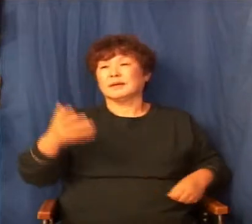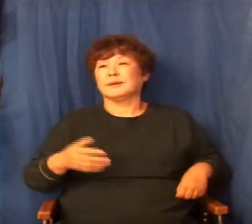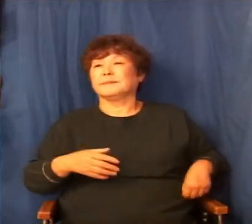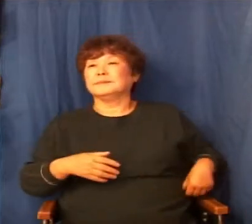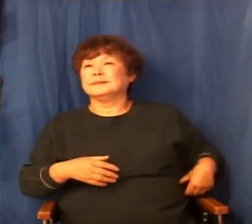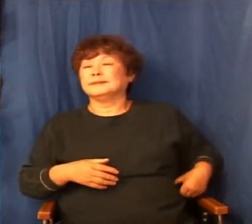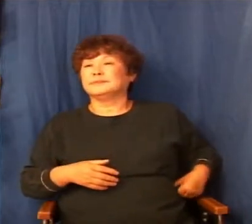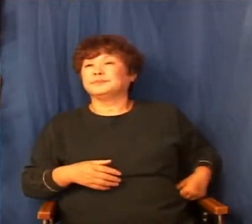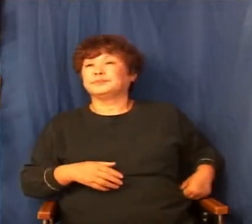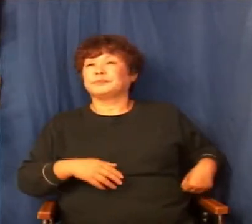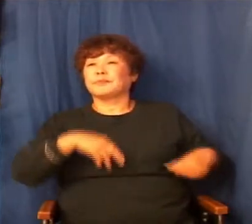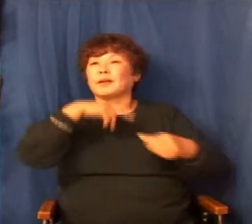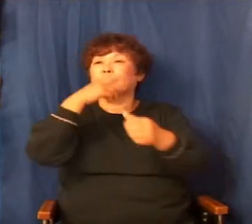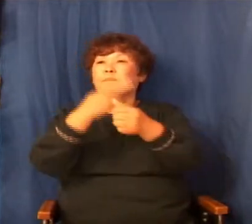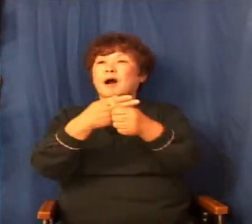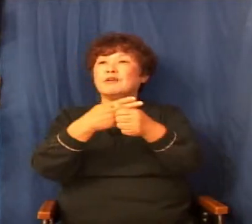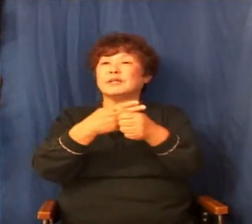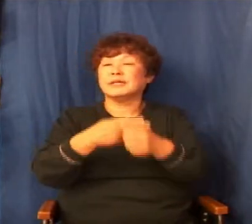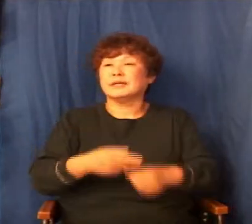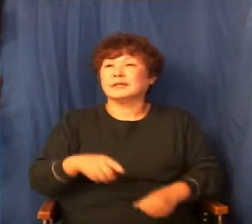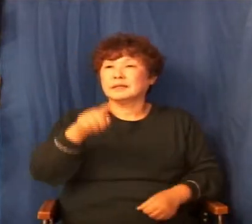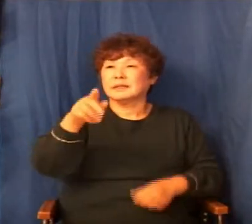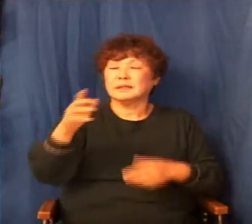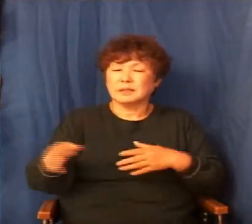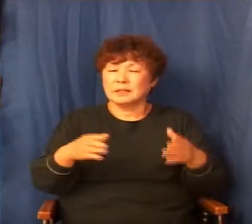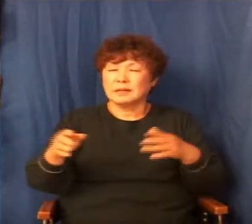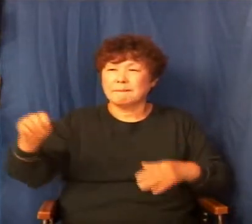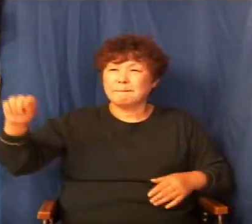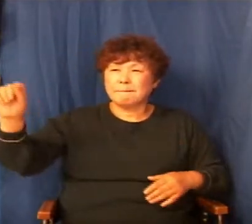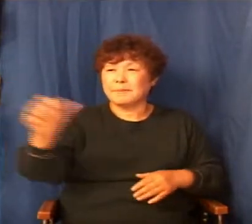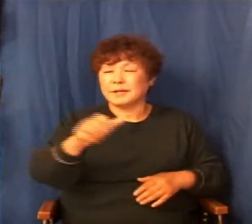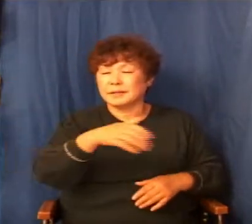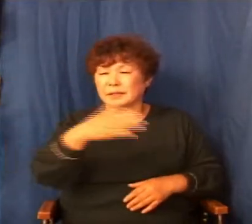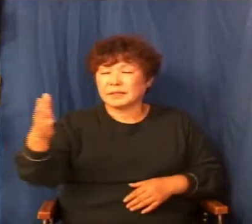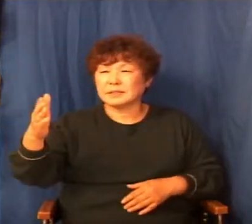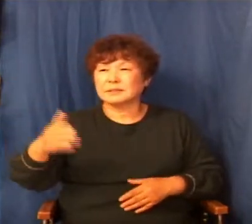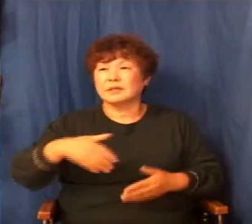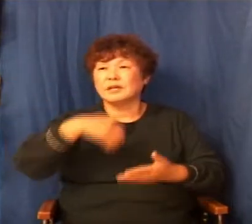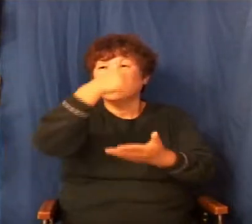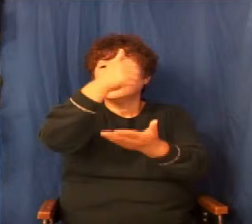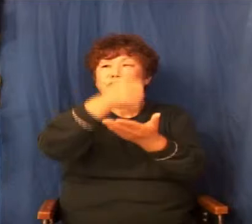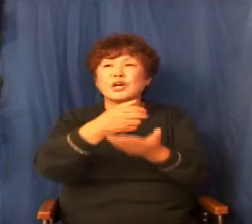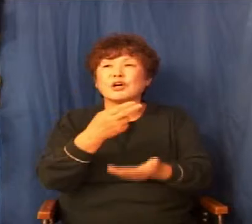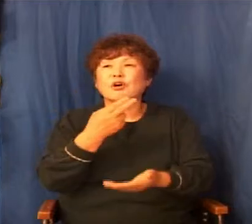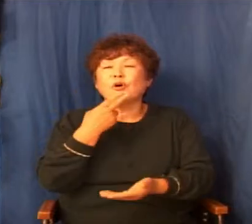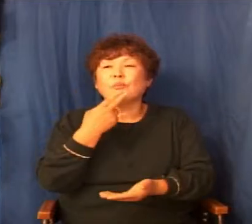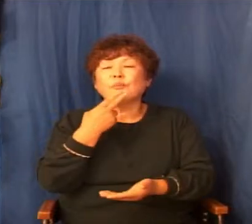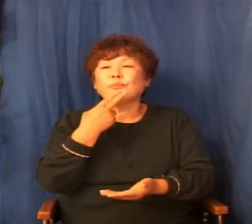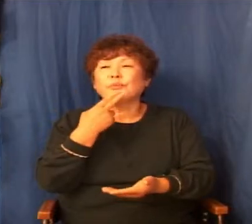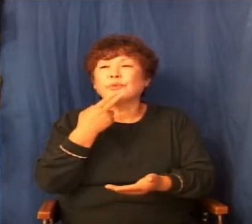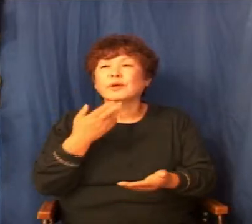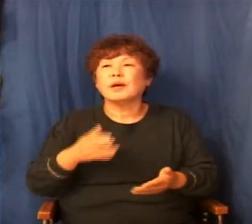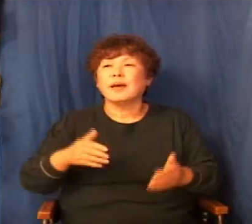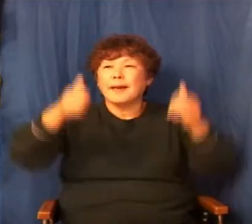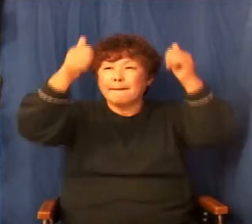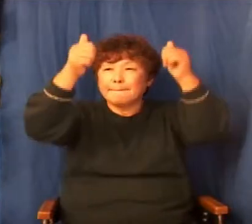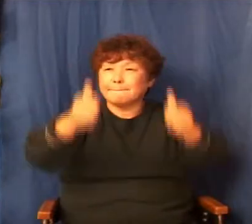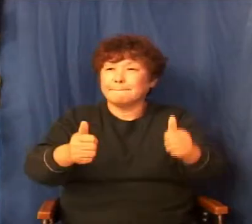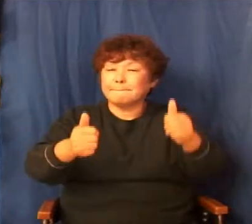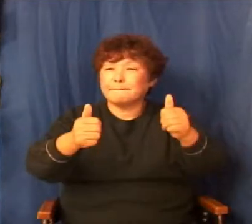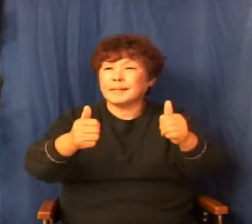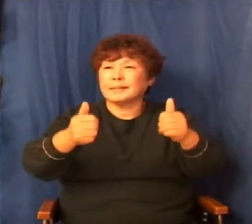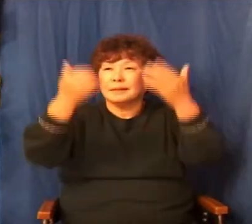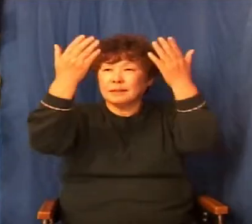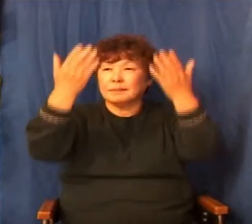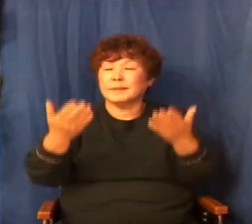바울이 그 길을 빨리 가서 무죄 판정을 빨리 받은 들 거기 가서 사람들 데려다